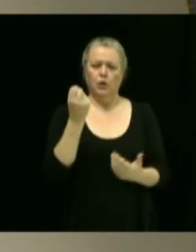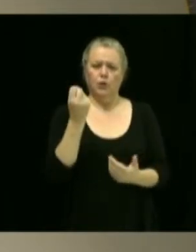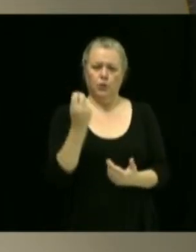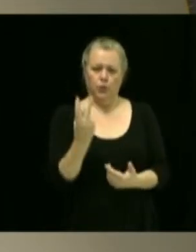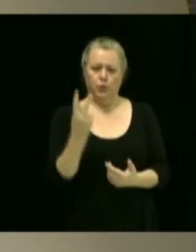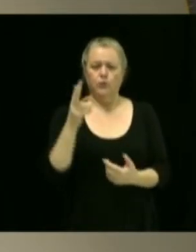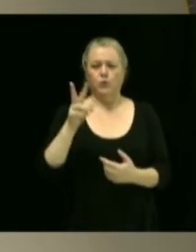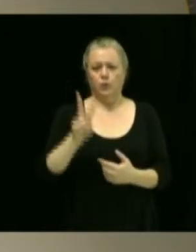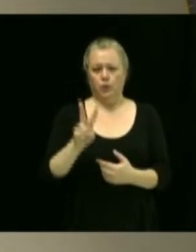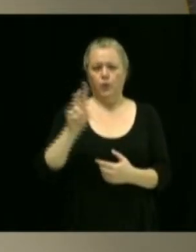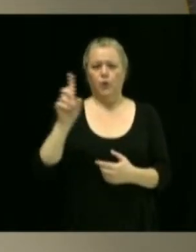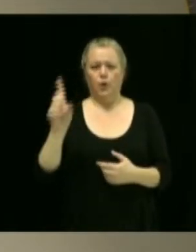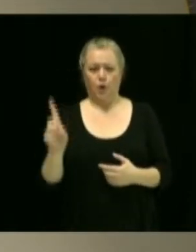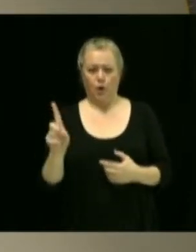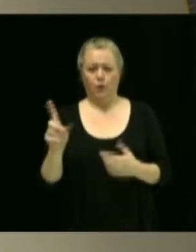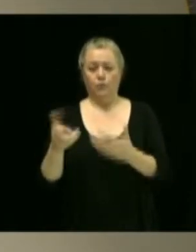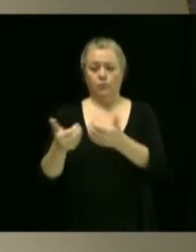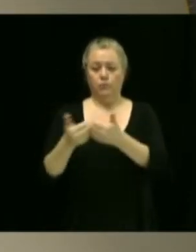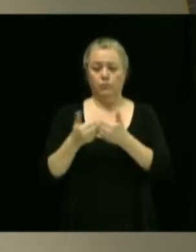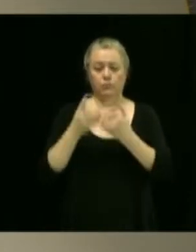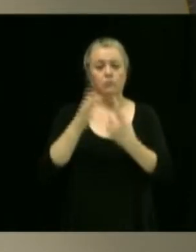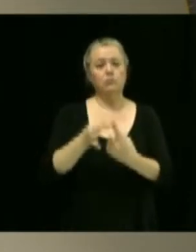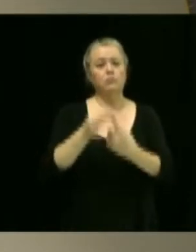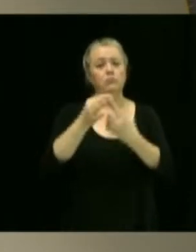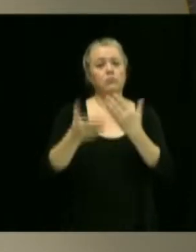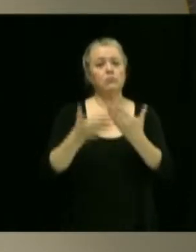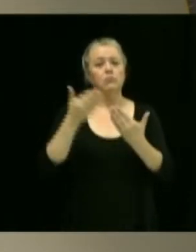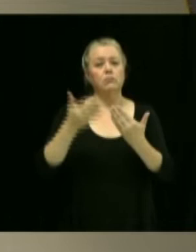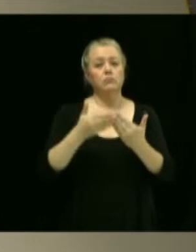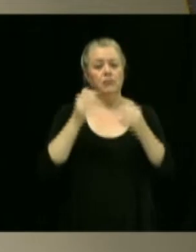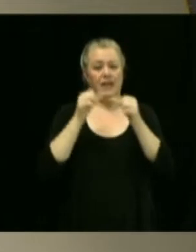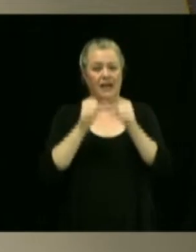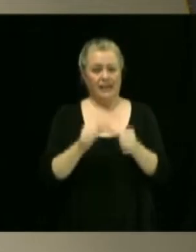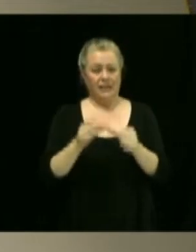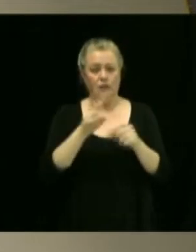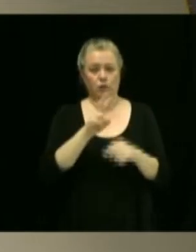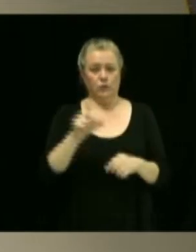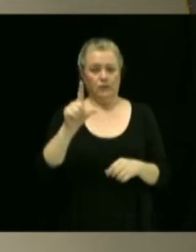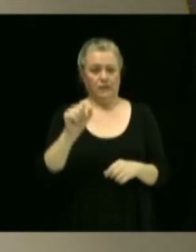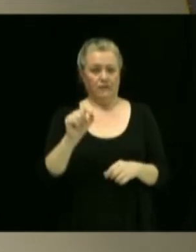Demande de dérogation mineure concernant l'immeuble situé au 223 rue Perrault.